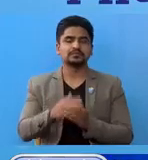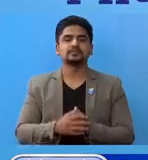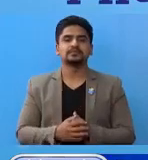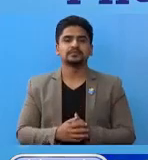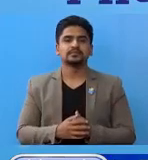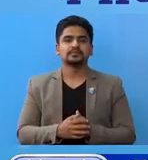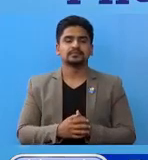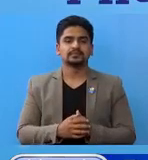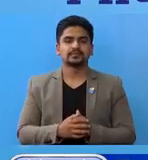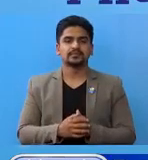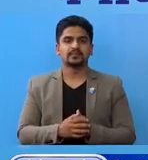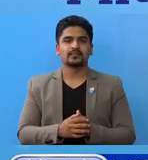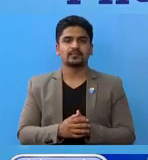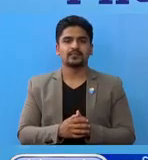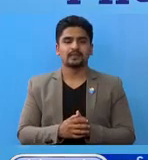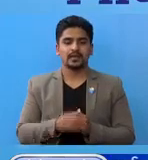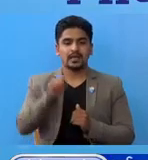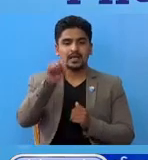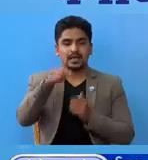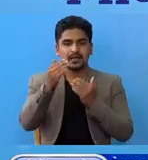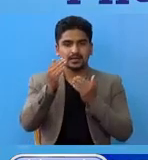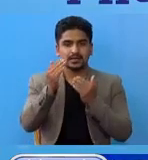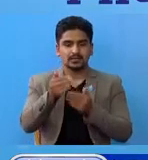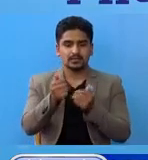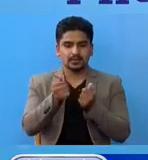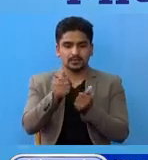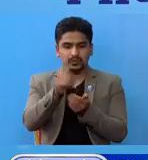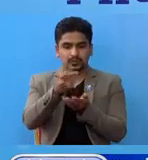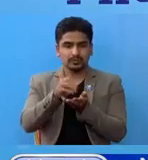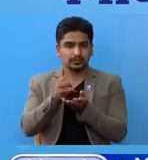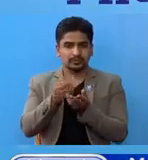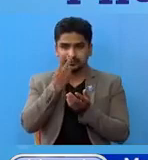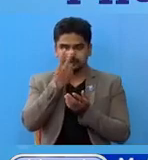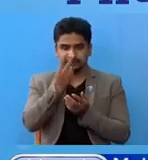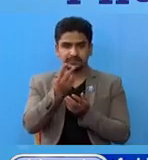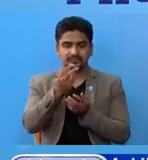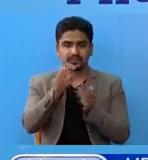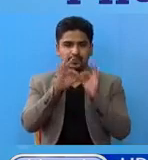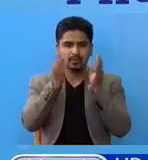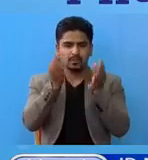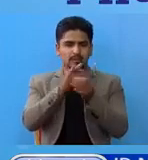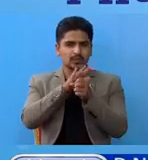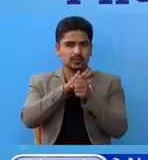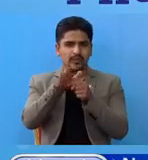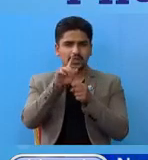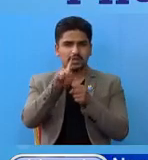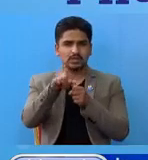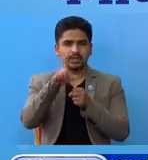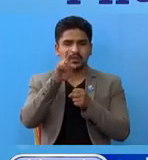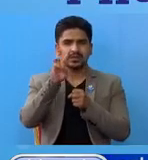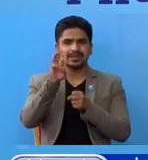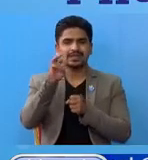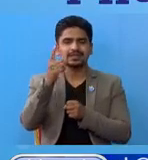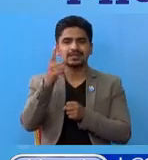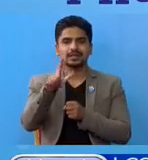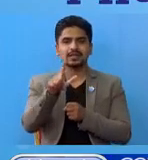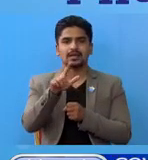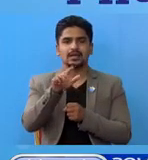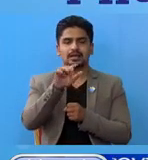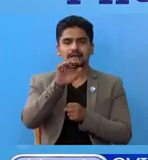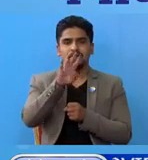रहन सकेको छाईना। आज सम्मकोत अठ्यांक हैर दा विश्वमां एक करोड तीस लाग